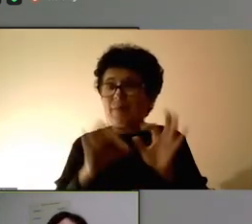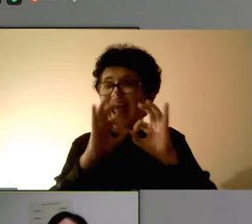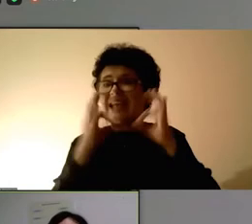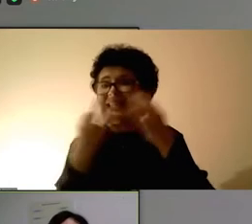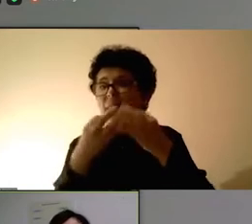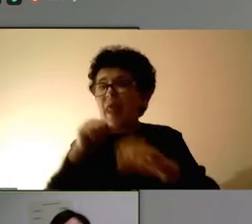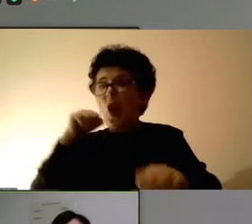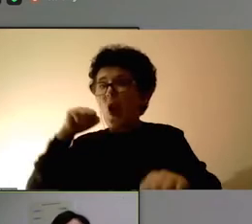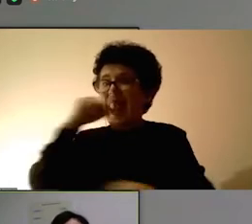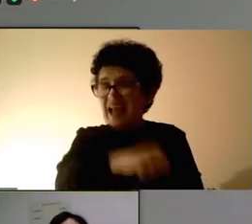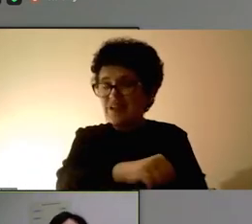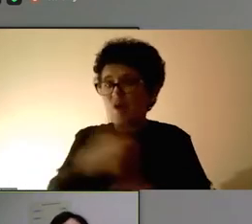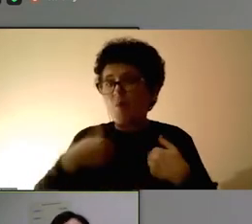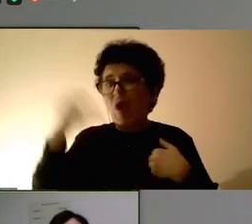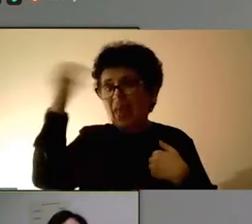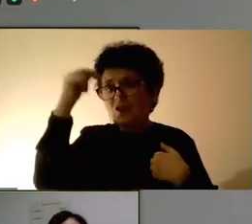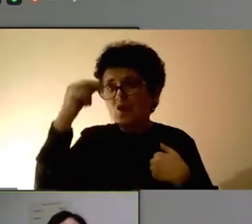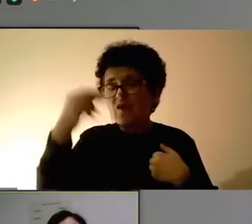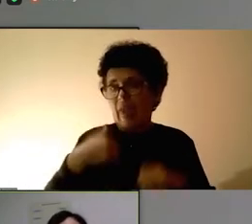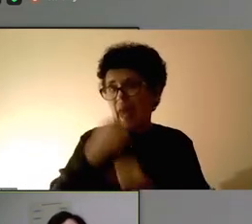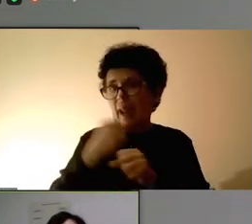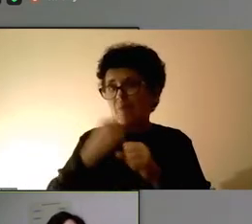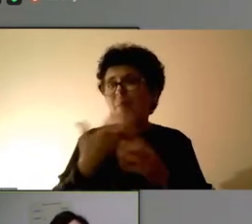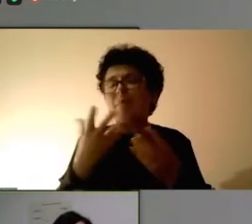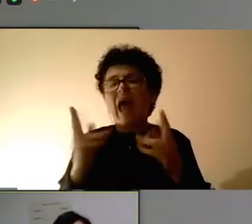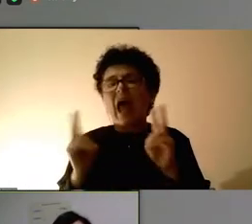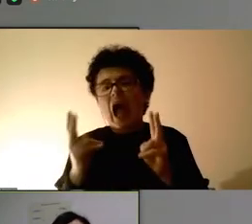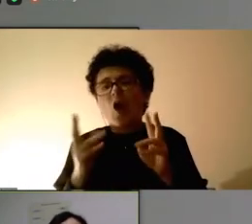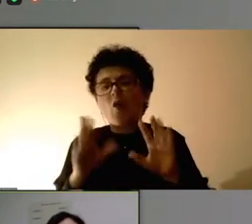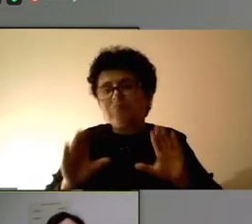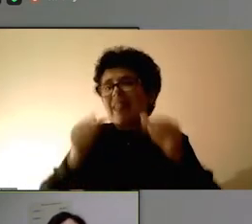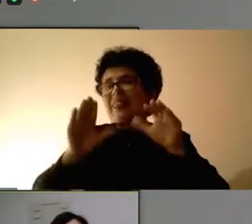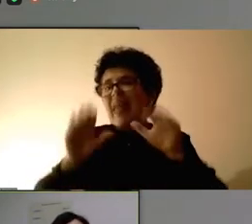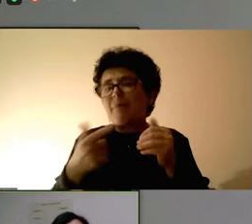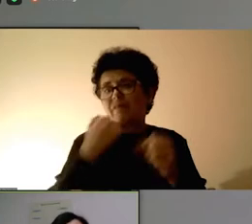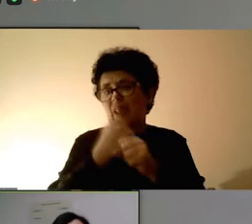и моите искуства како терапевти или со сторителите.